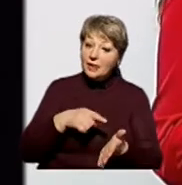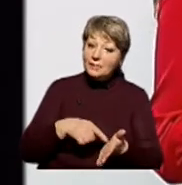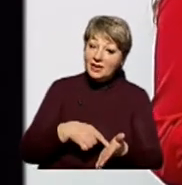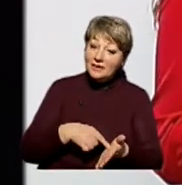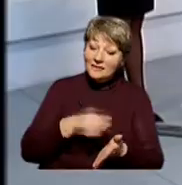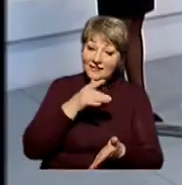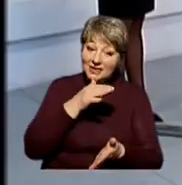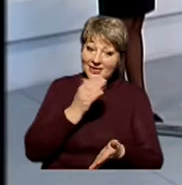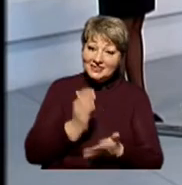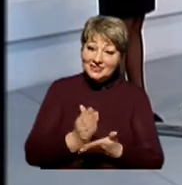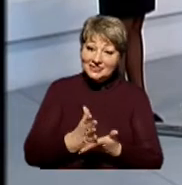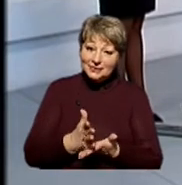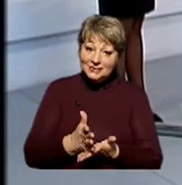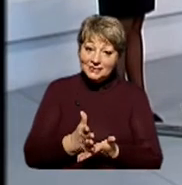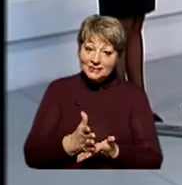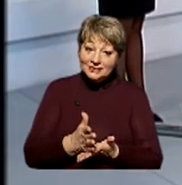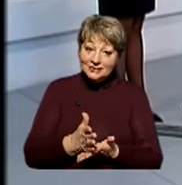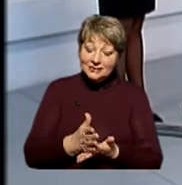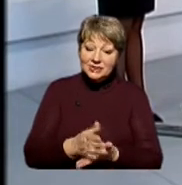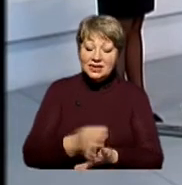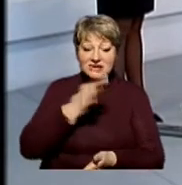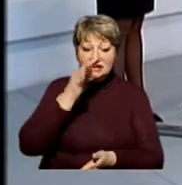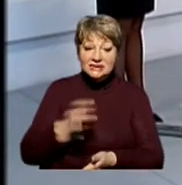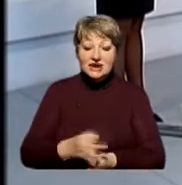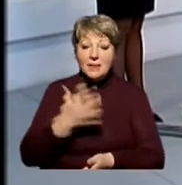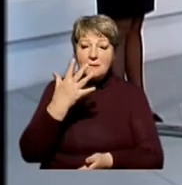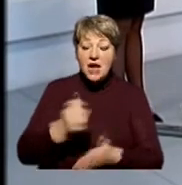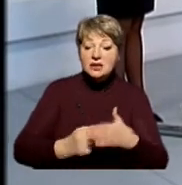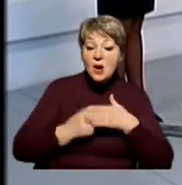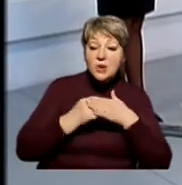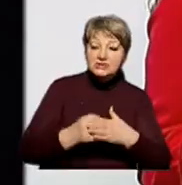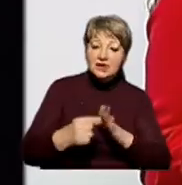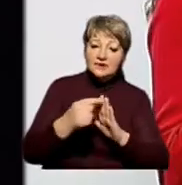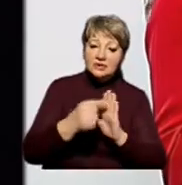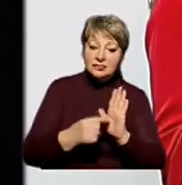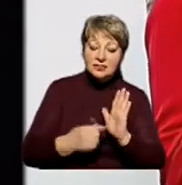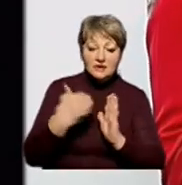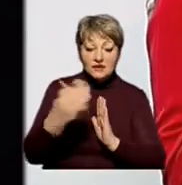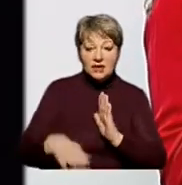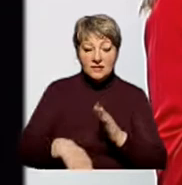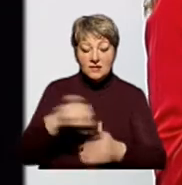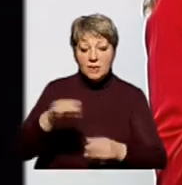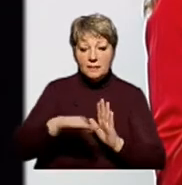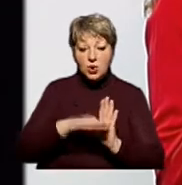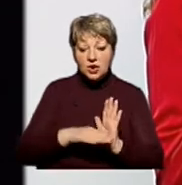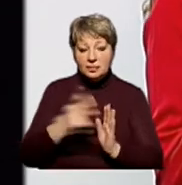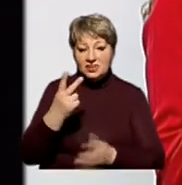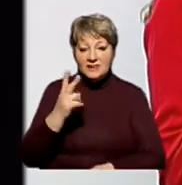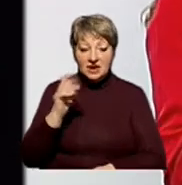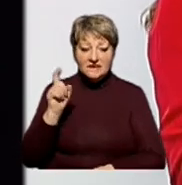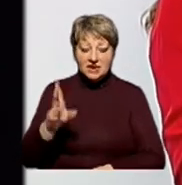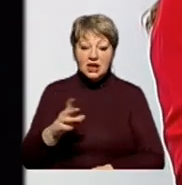час. Наступне питання. Назвіть п'ять головних пунктів вашої передвиборчої програми. На це маєте рівно дві хвилини.